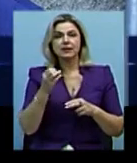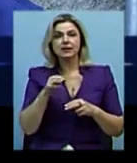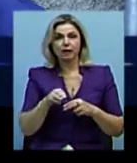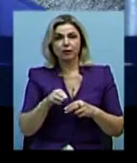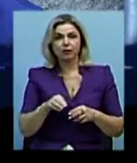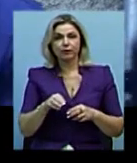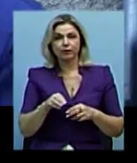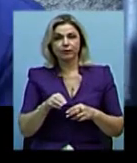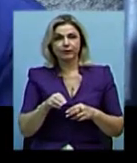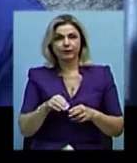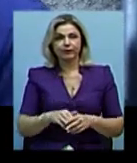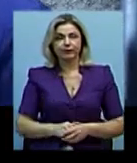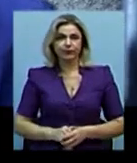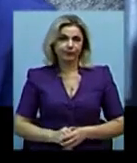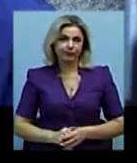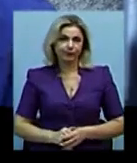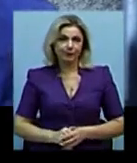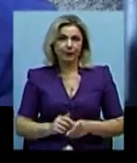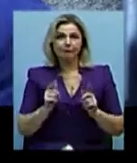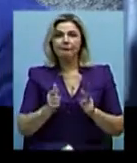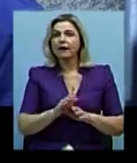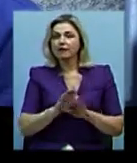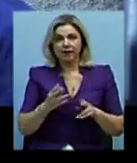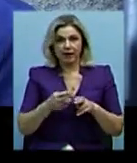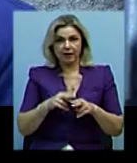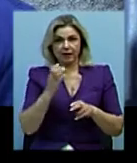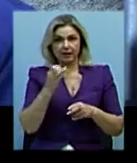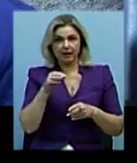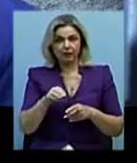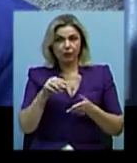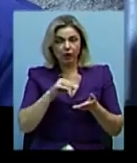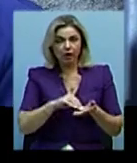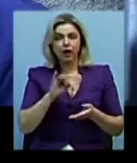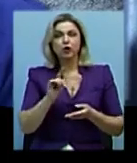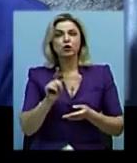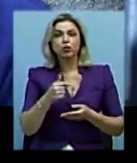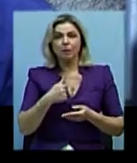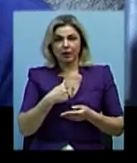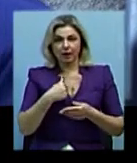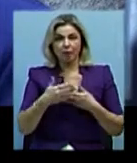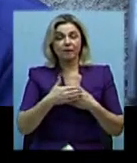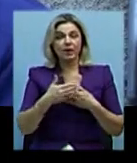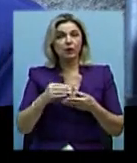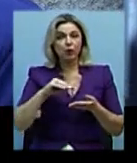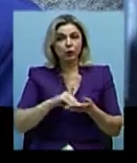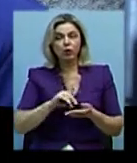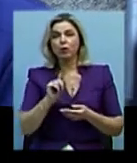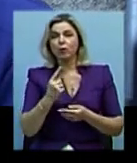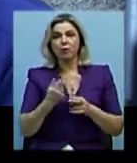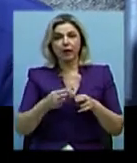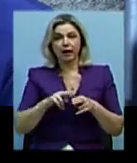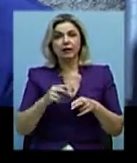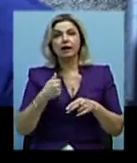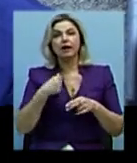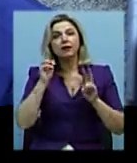Я 11 років, я не погоджувався із цією статтею, із тим, що вони інкримінують, оскільки це, я не